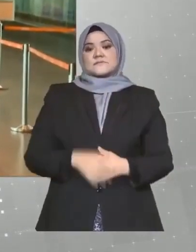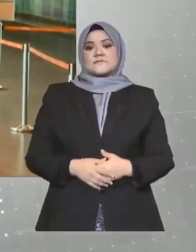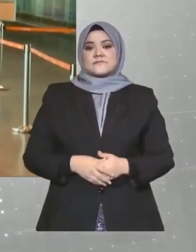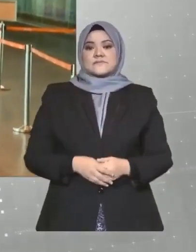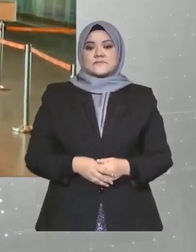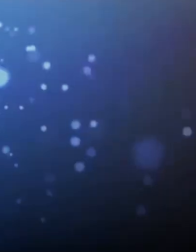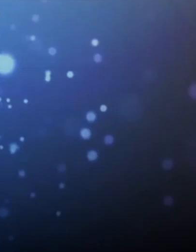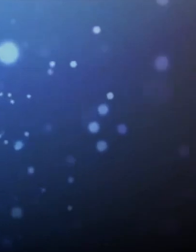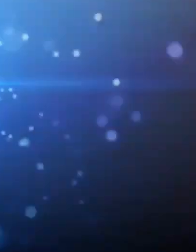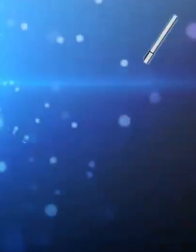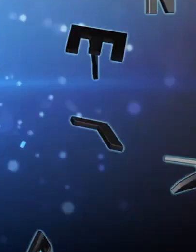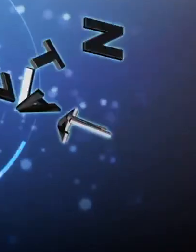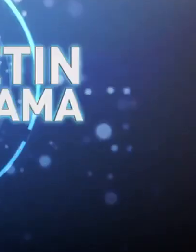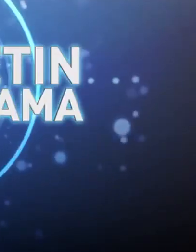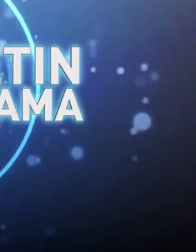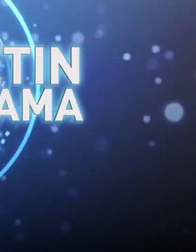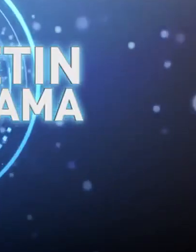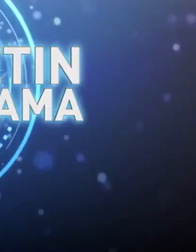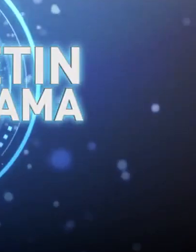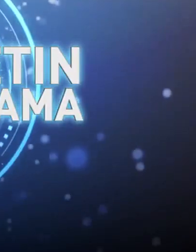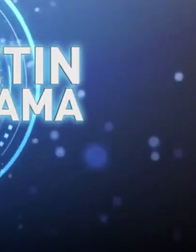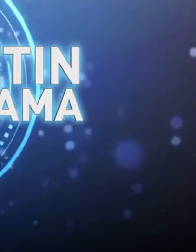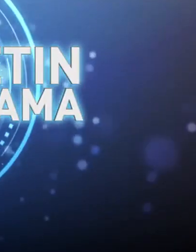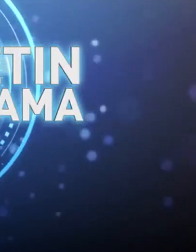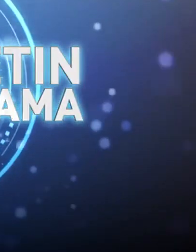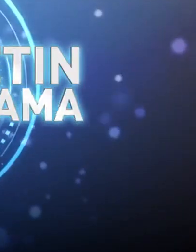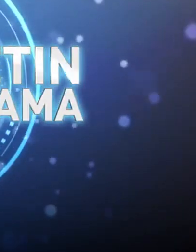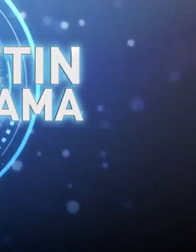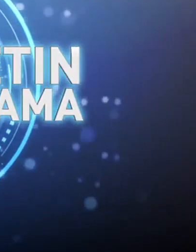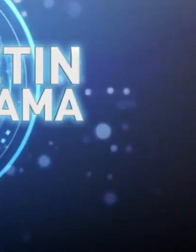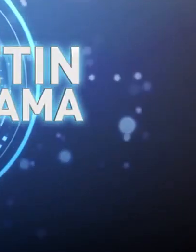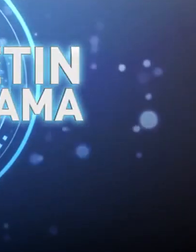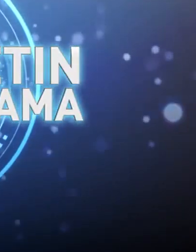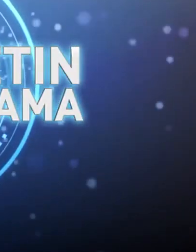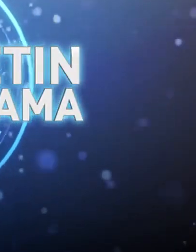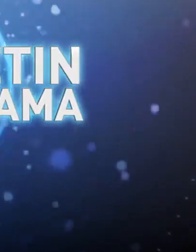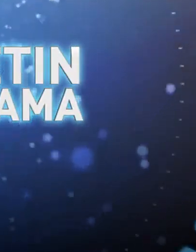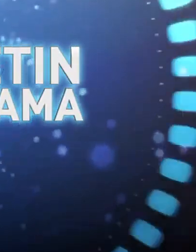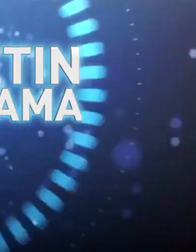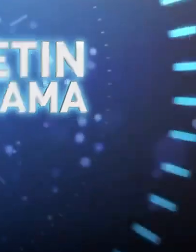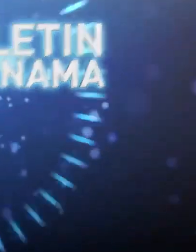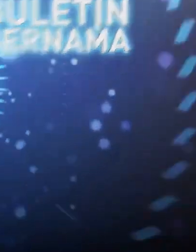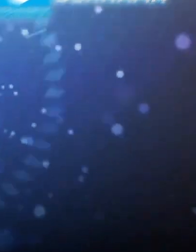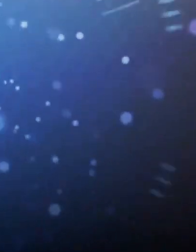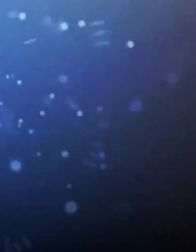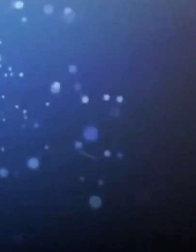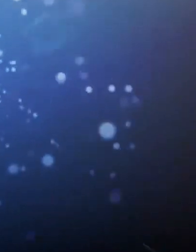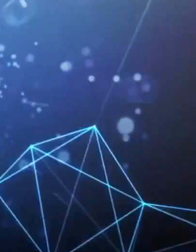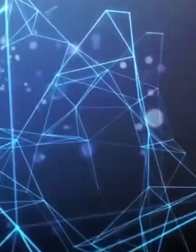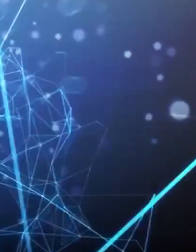telah menonton! Terima telah menonton!